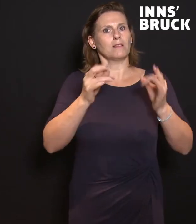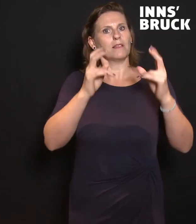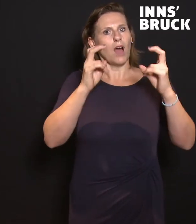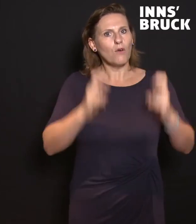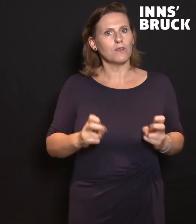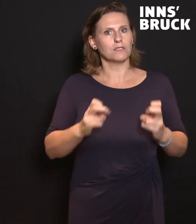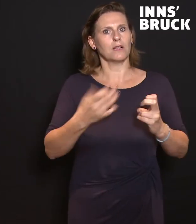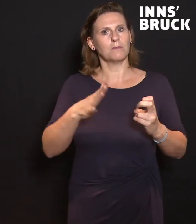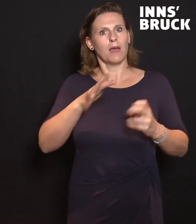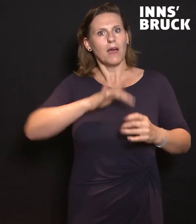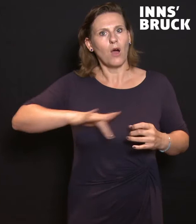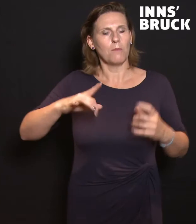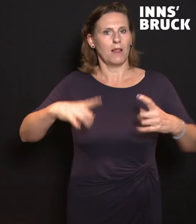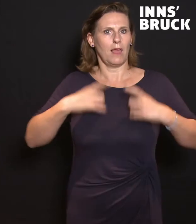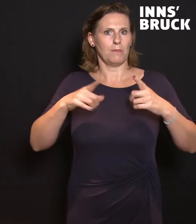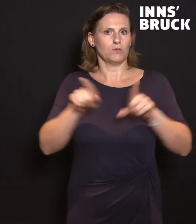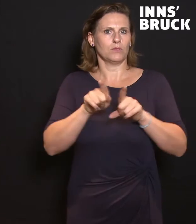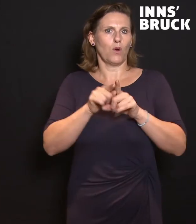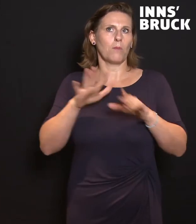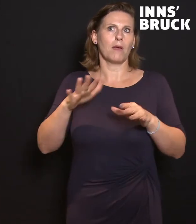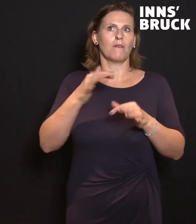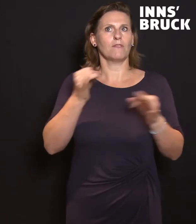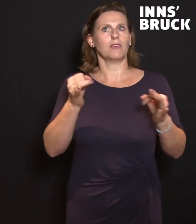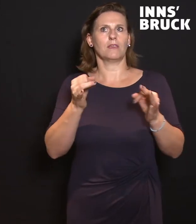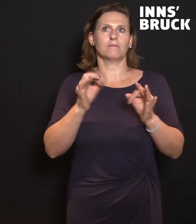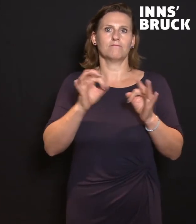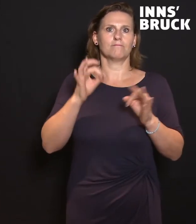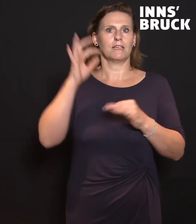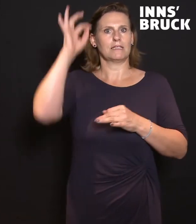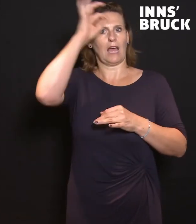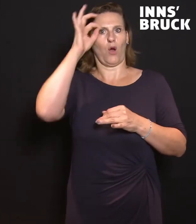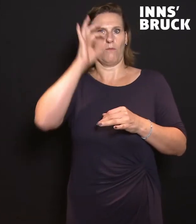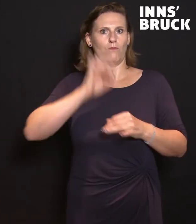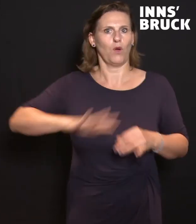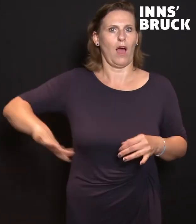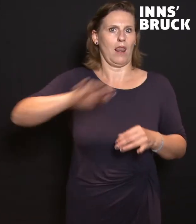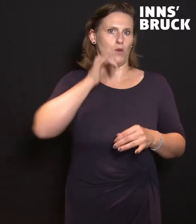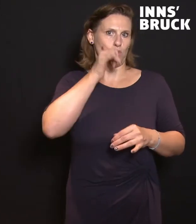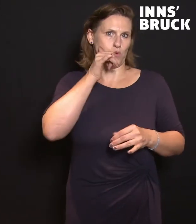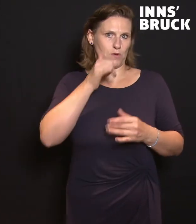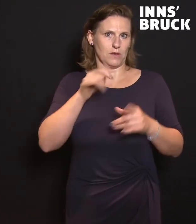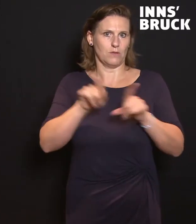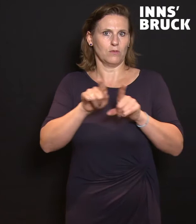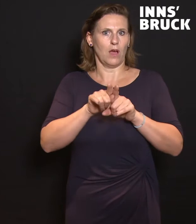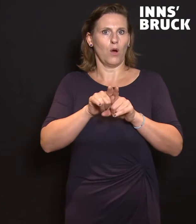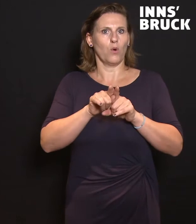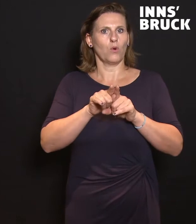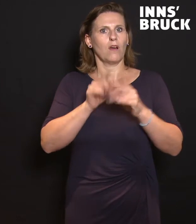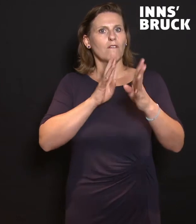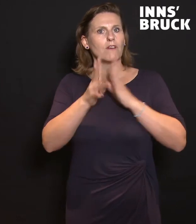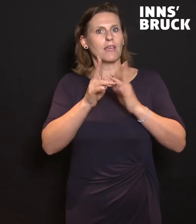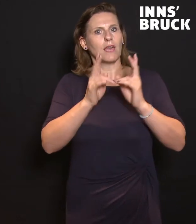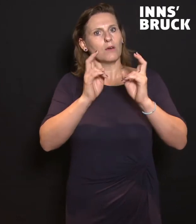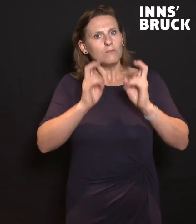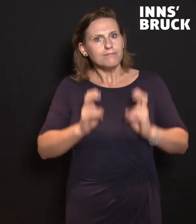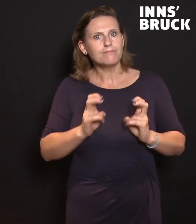allen Dingen mehr öffentlich nutzbaren Raum für alle. Und natürlich gehört da auch der ruhende Verkehr dazu, natürlich gehört da auch